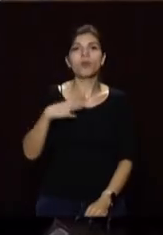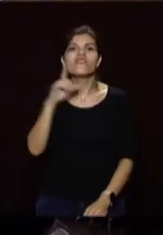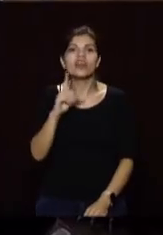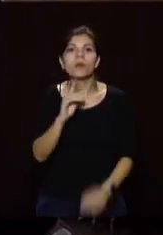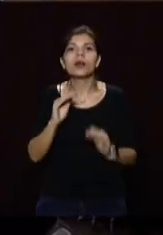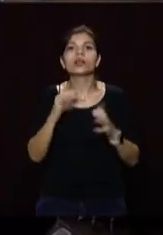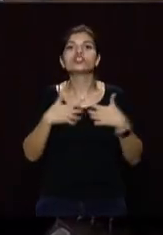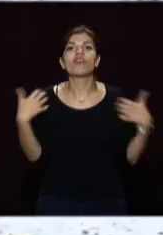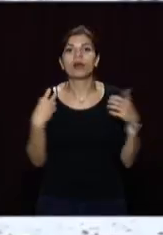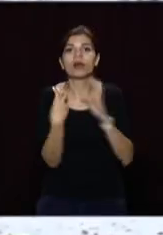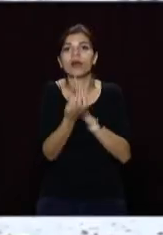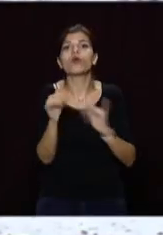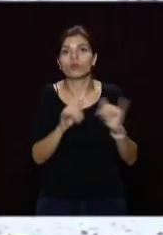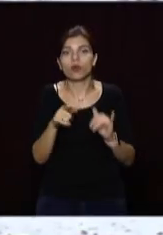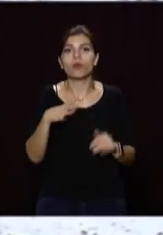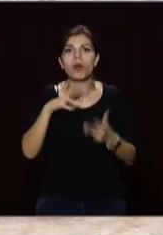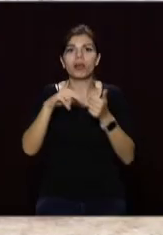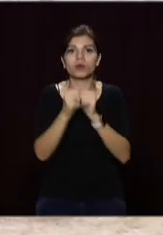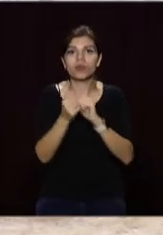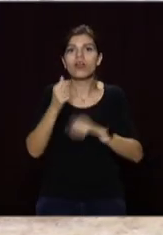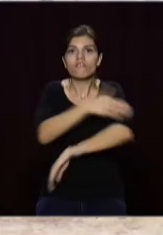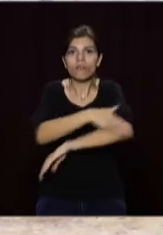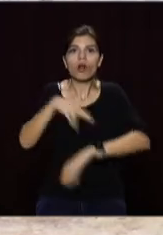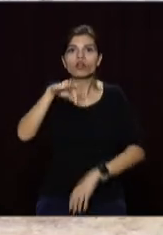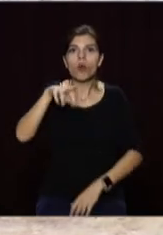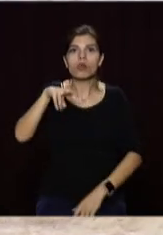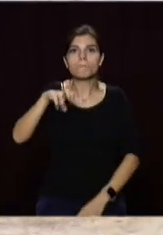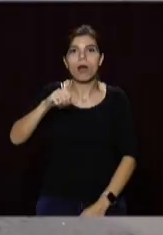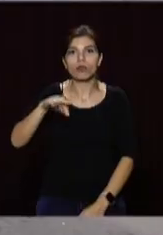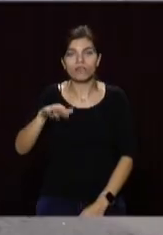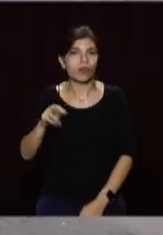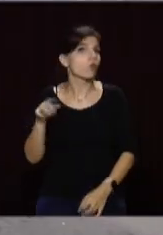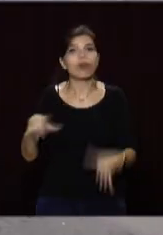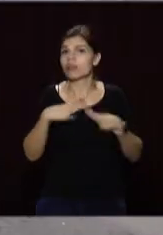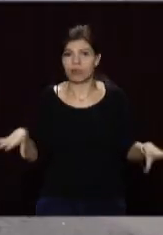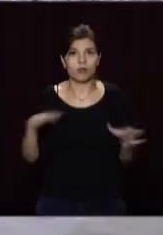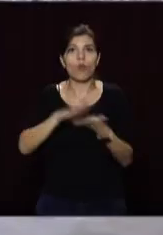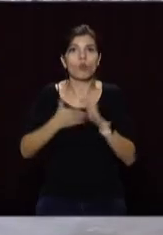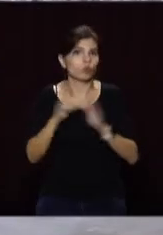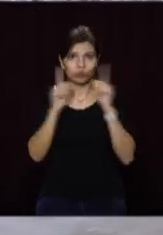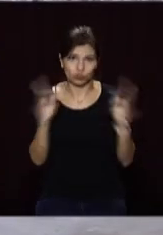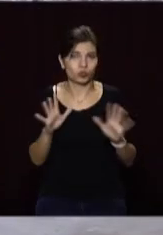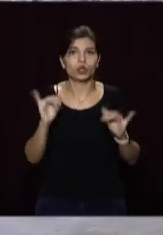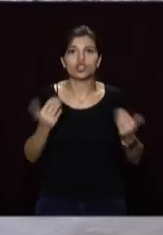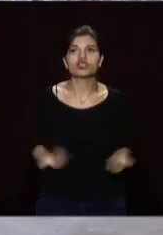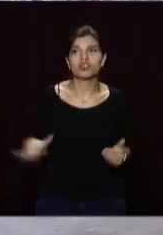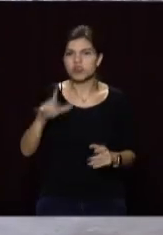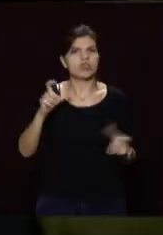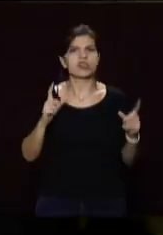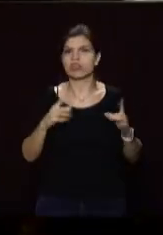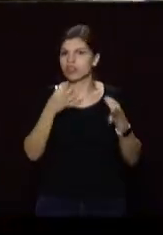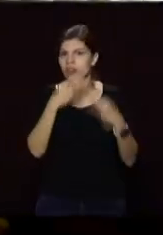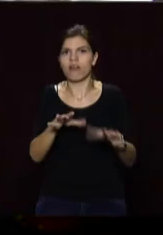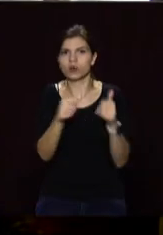тимчасовий прихисток для безпритульних тварин працював у Кам'янському на вулиці Долматова. Однак там не було належних умов, та й місцеві жителі були